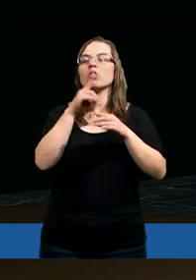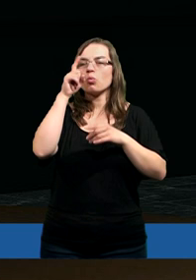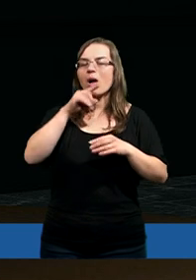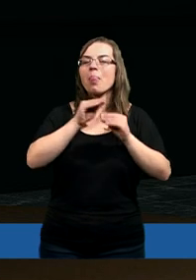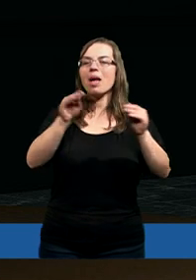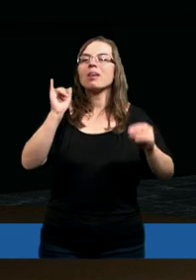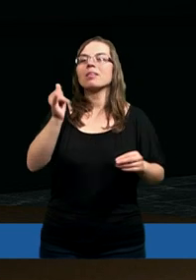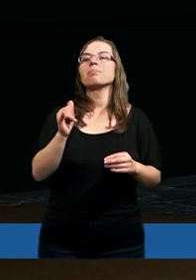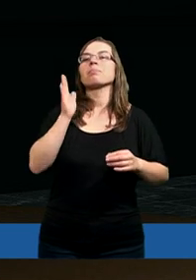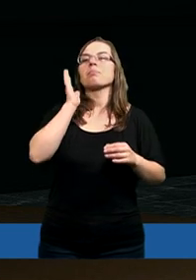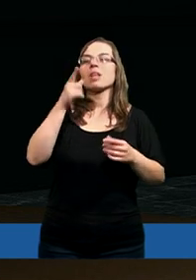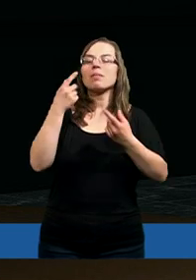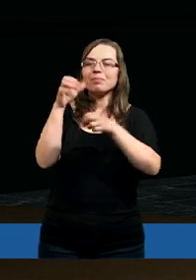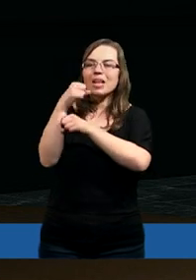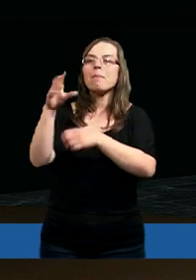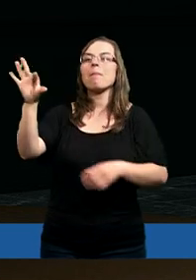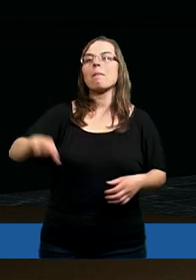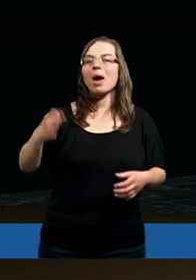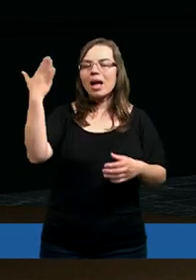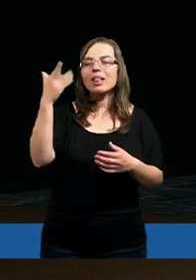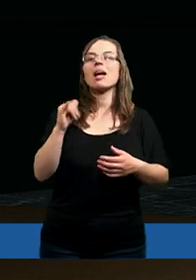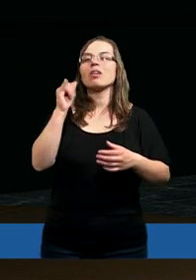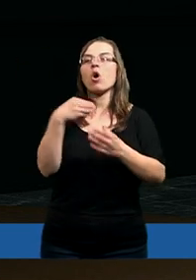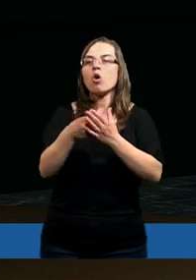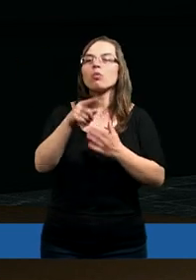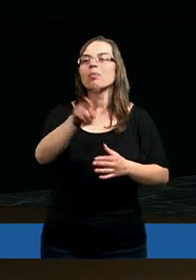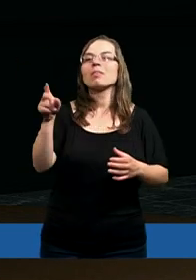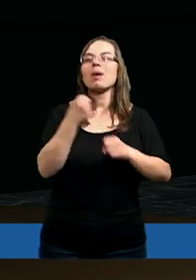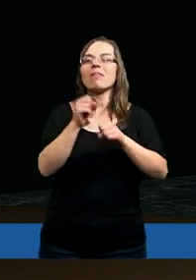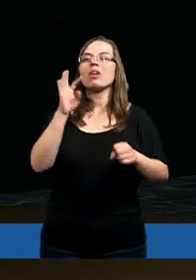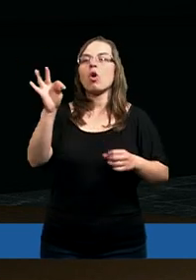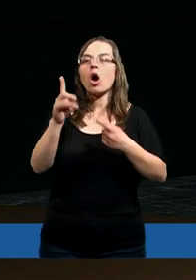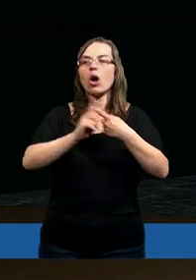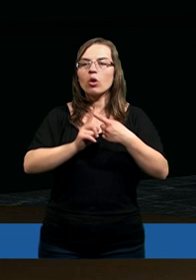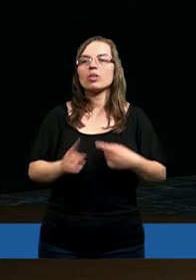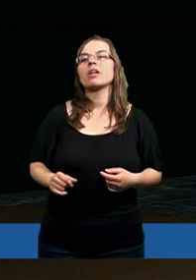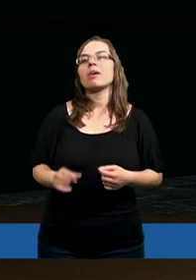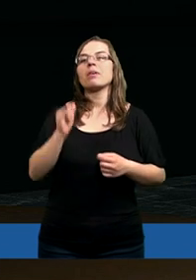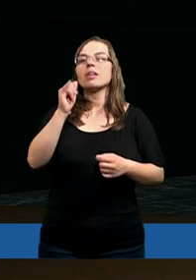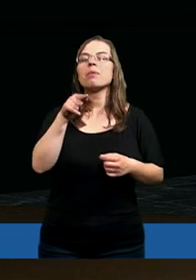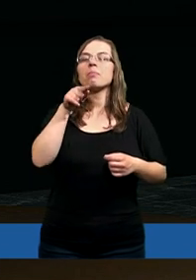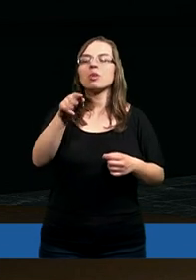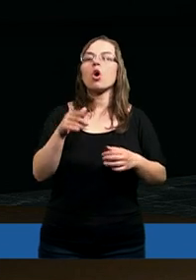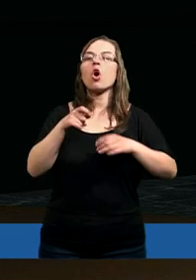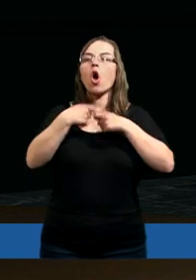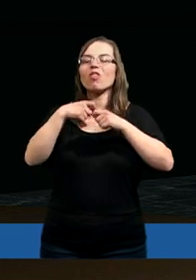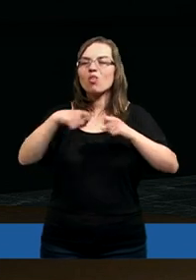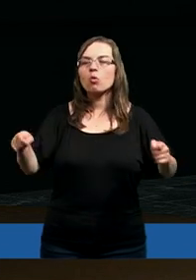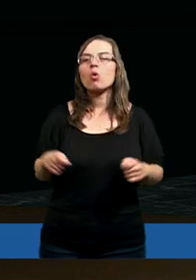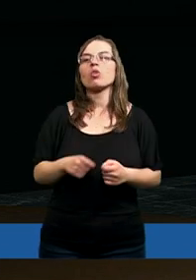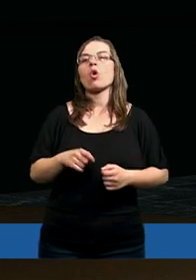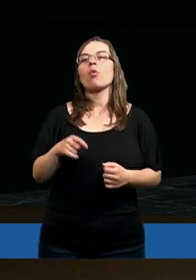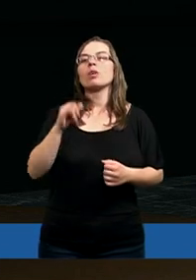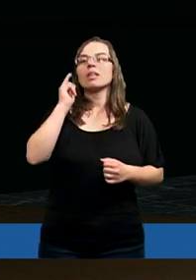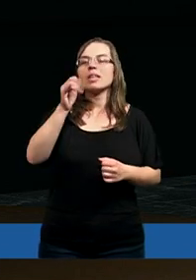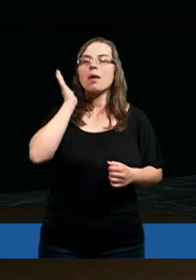zgubne nauki i zapierać się u Pana, który ich odkupił, sprowadzając na się rychłą zgubę. I wielu pójdzie za ich rozwiązłością,